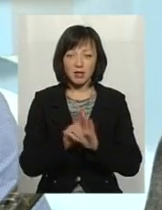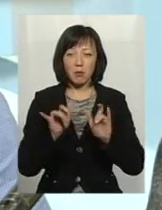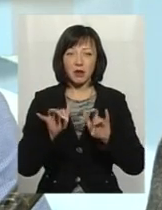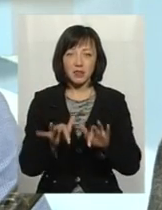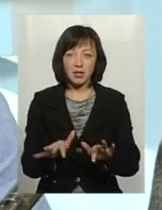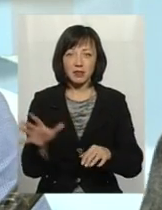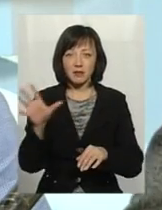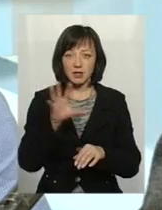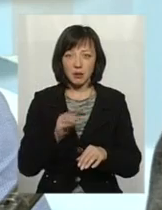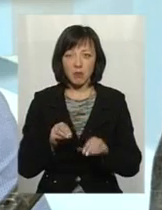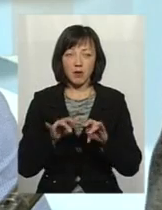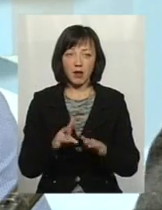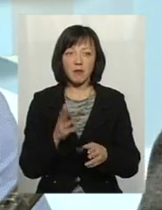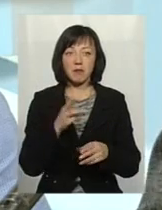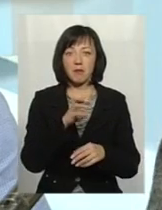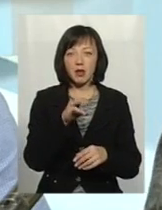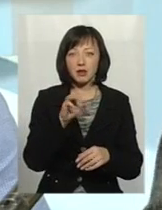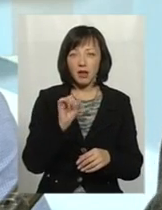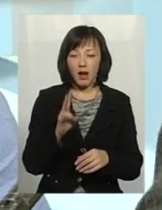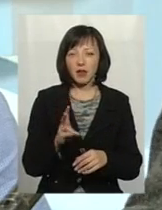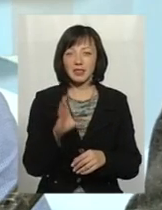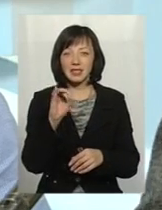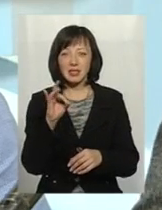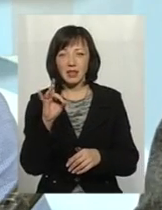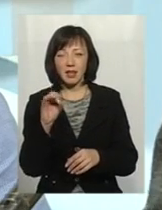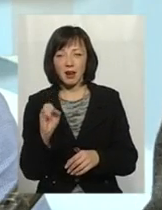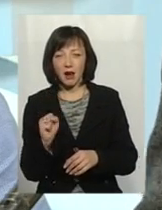витікаючими последствиями. Віділяється метаном, сероводрот, зв'язок,